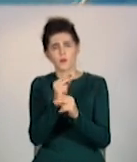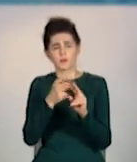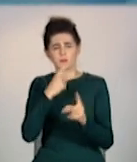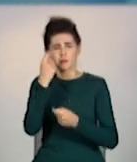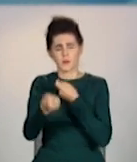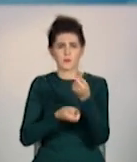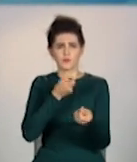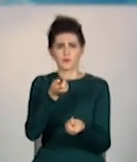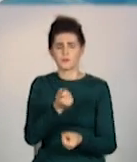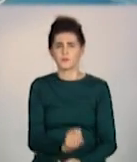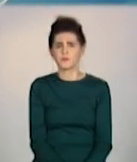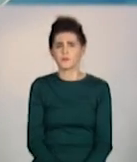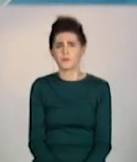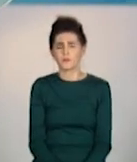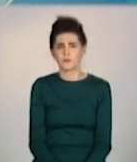Олексій Куделя.